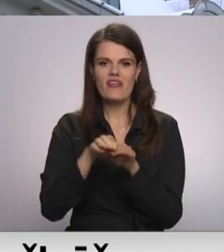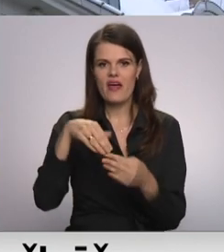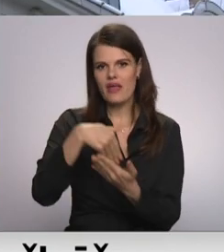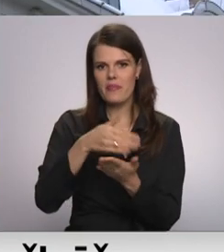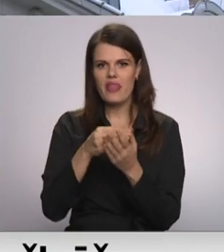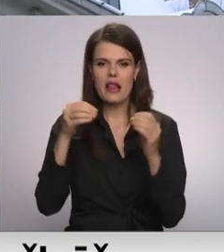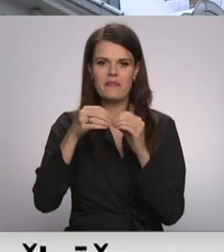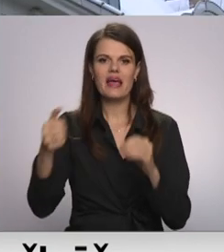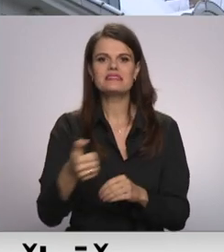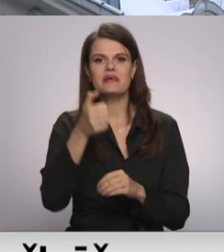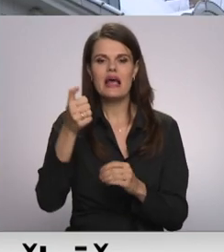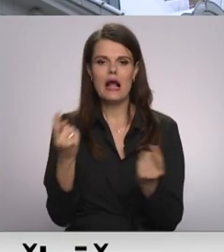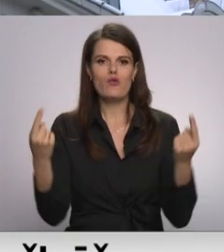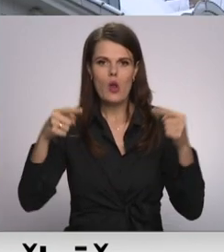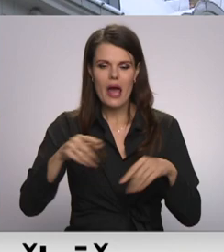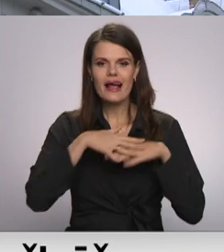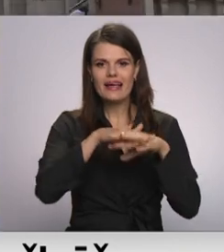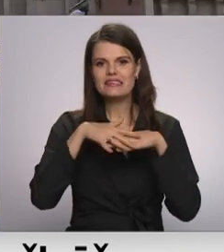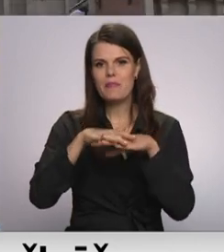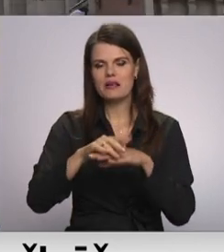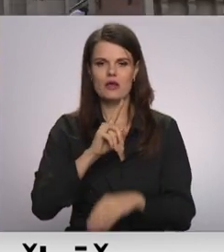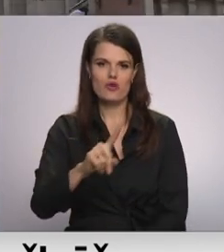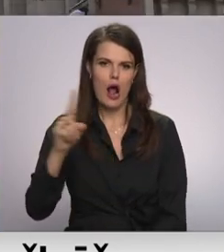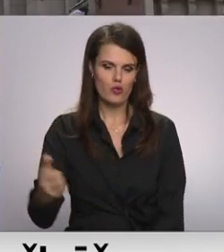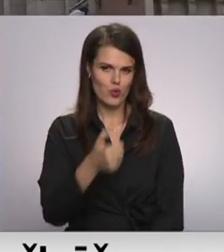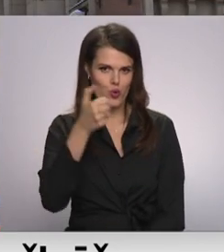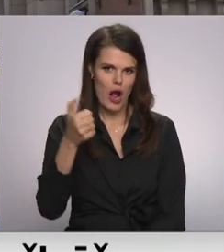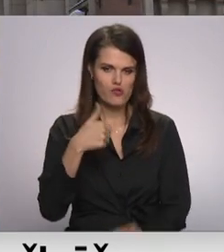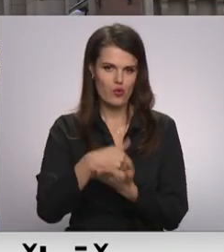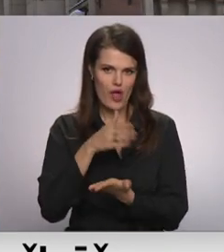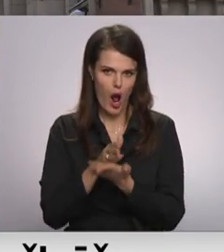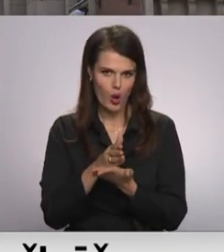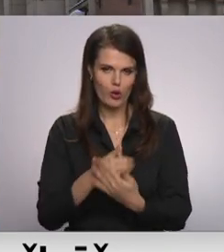laikā, izmaksājot to katru gadu. Madar Līdzīt, Latvijas televīzija.